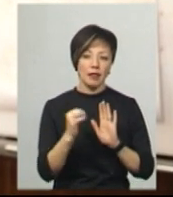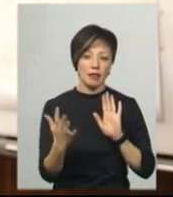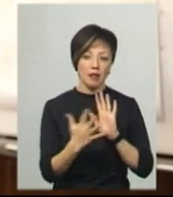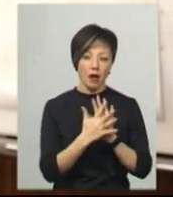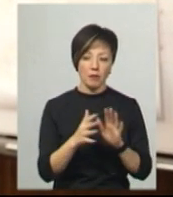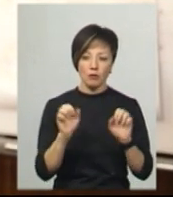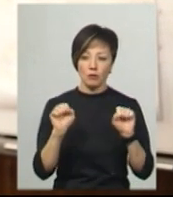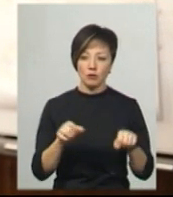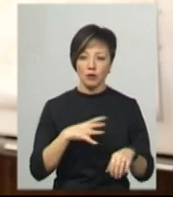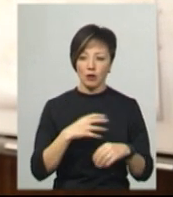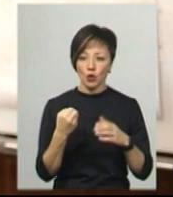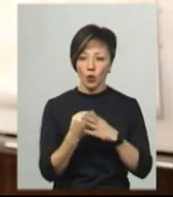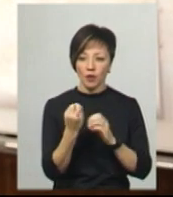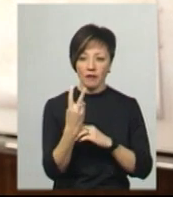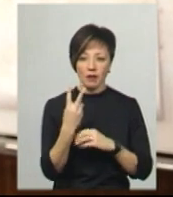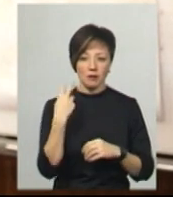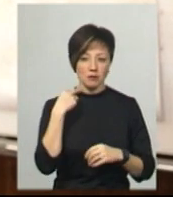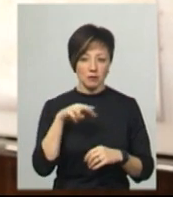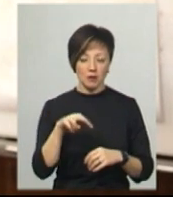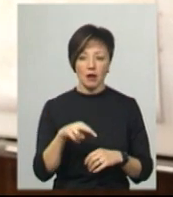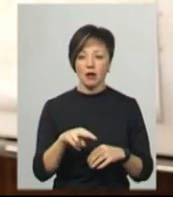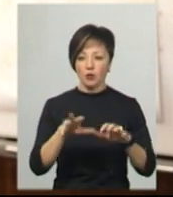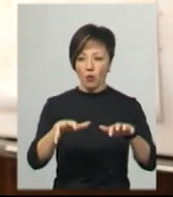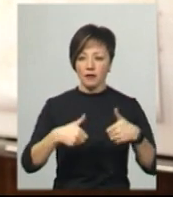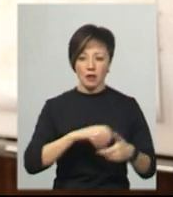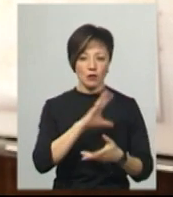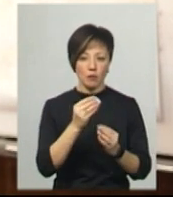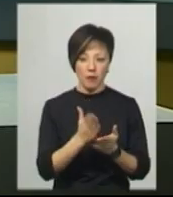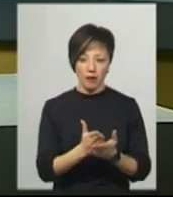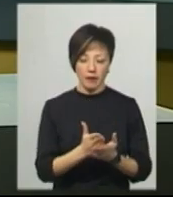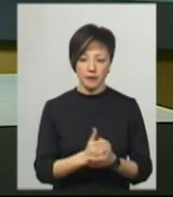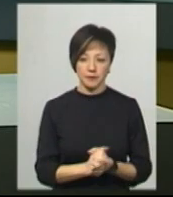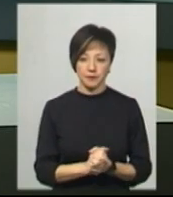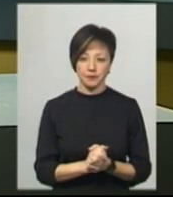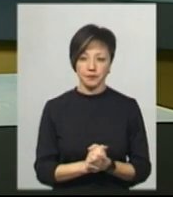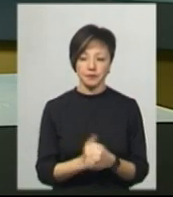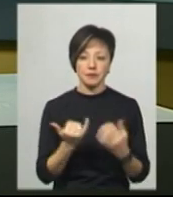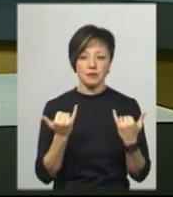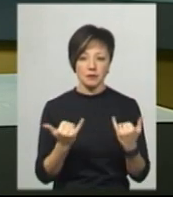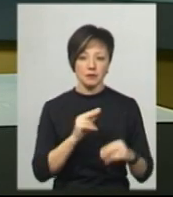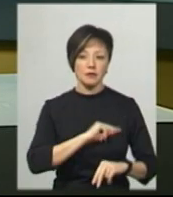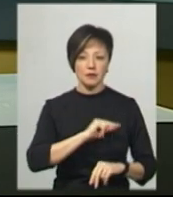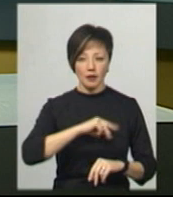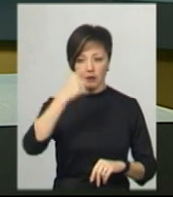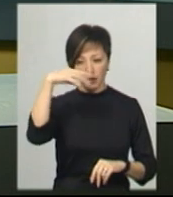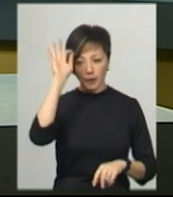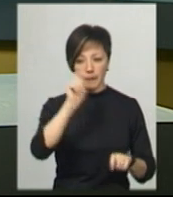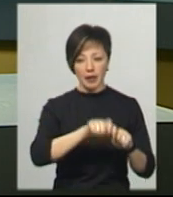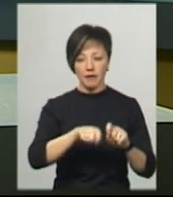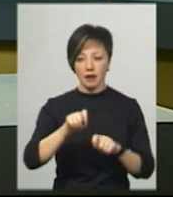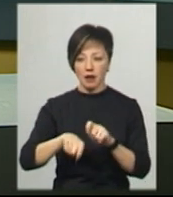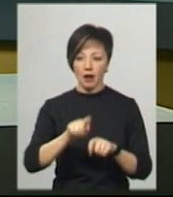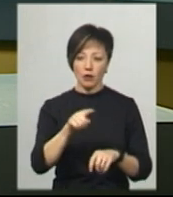загрожує до 12 років позбавлення волі і з конфіскацією майна. Наразі працівники поліції перевіряють